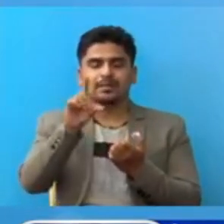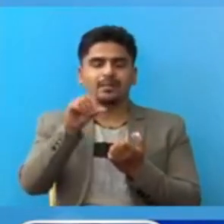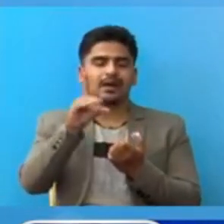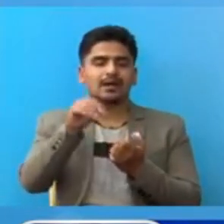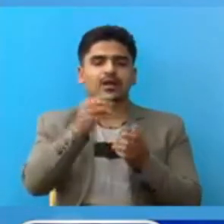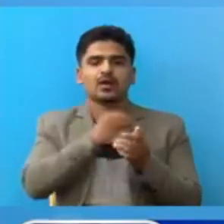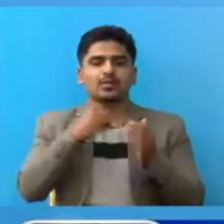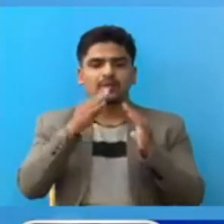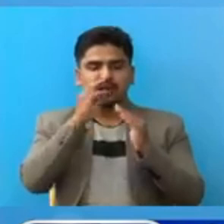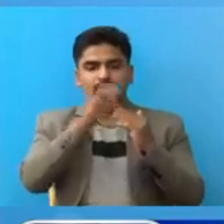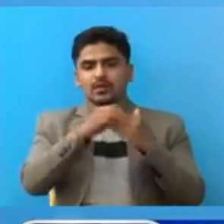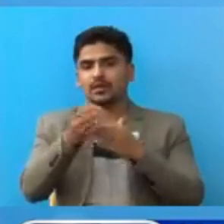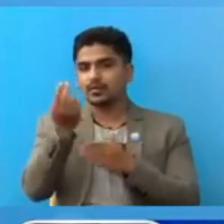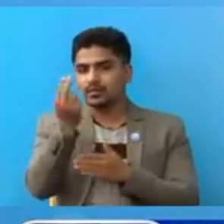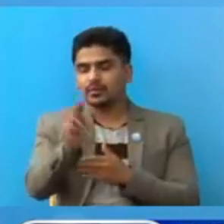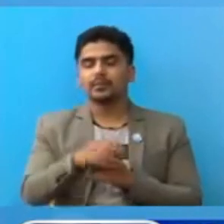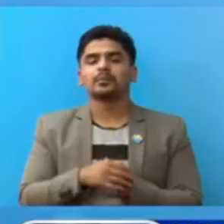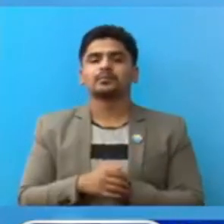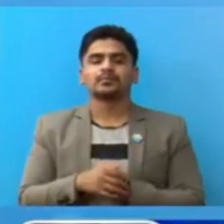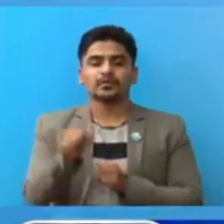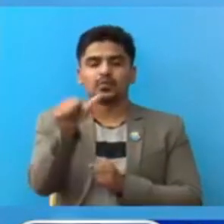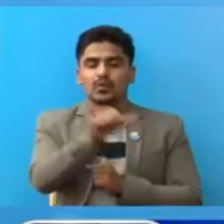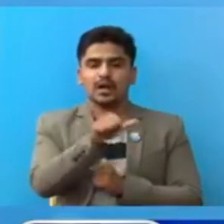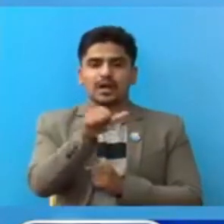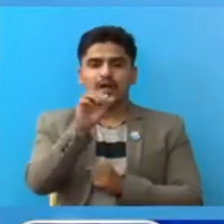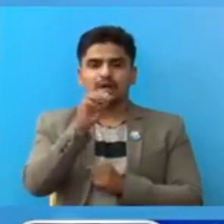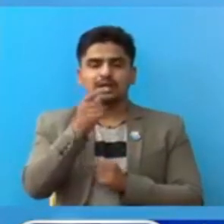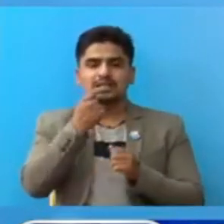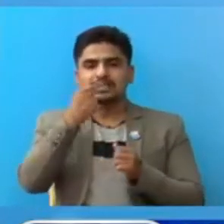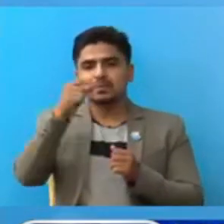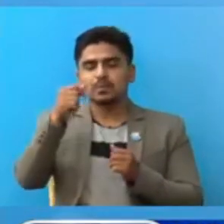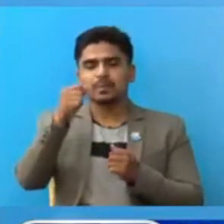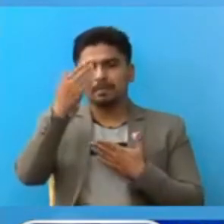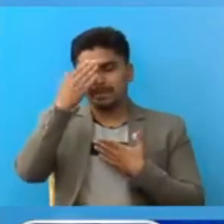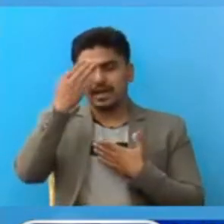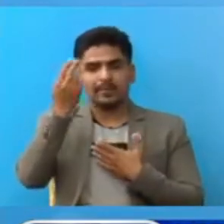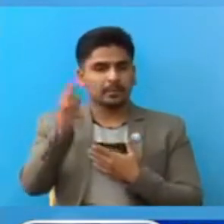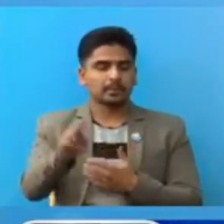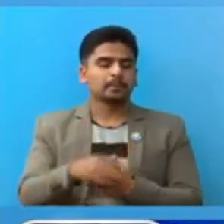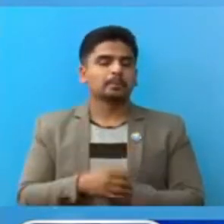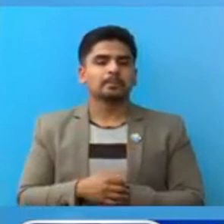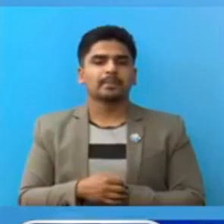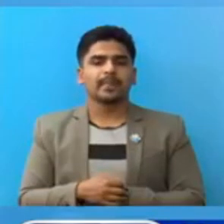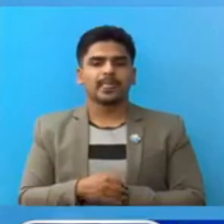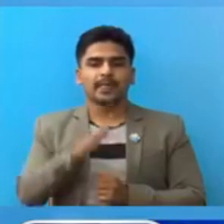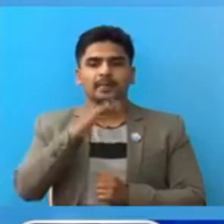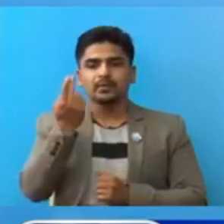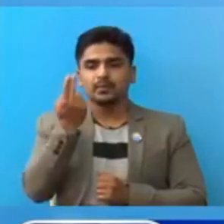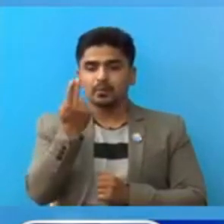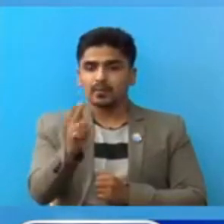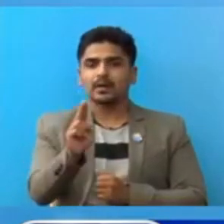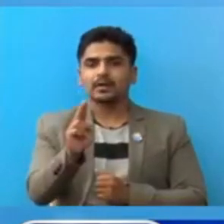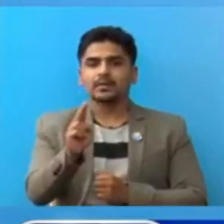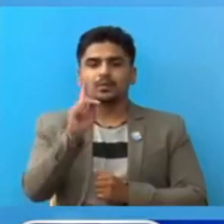लगिये को थियो वहां मदु मेह को बिरामी हुन्नू उन्थियो मिर्तु भायकै